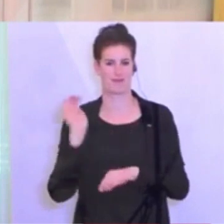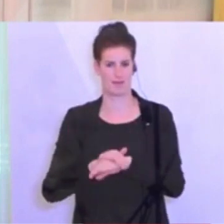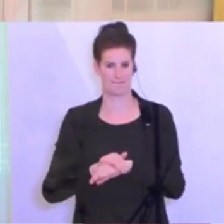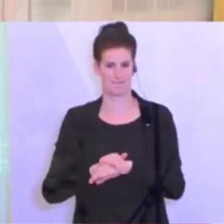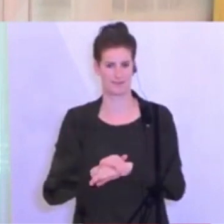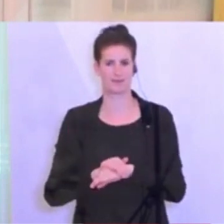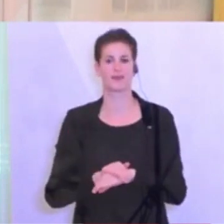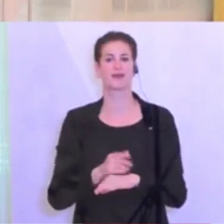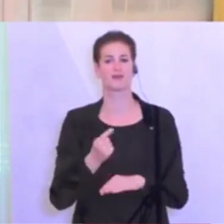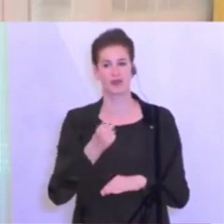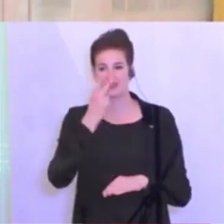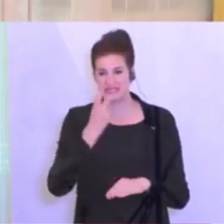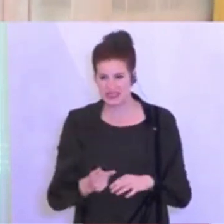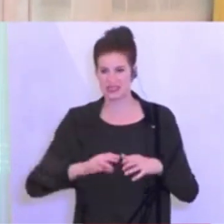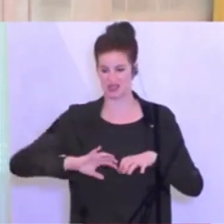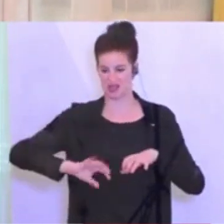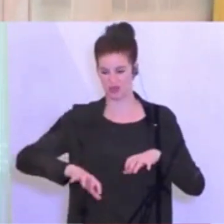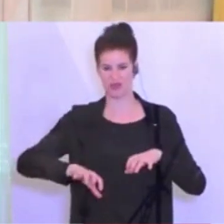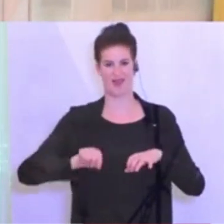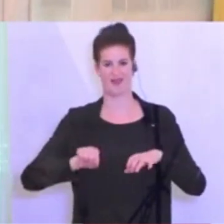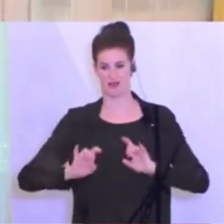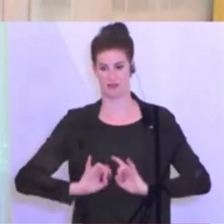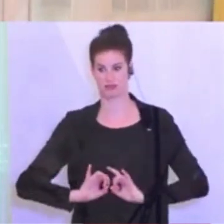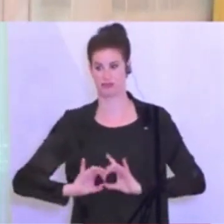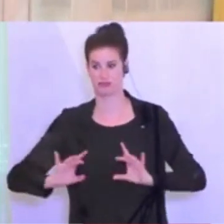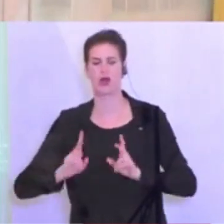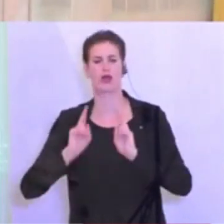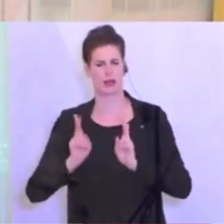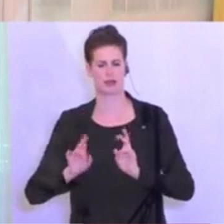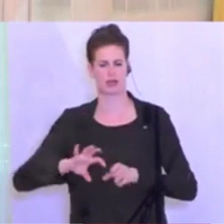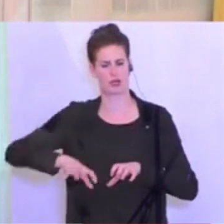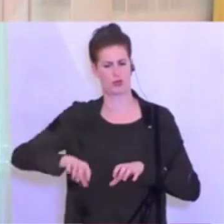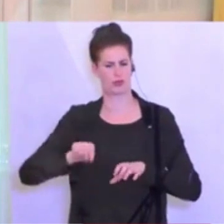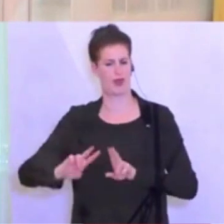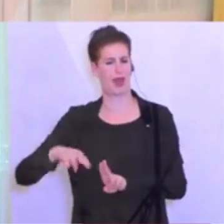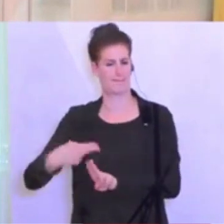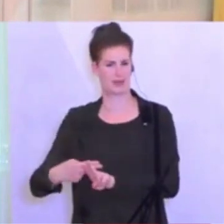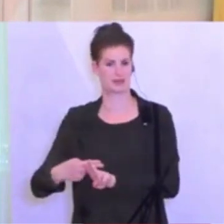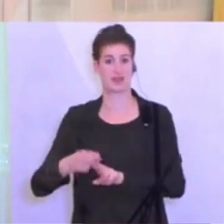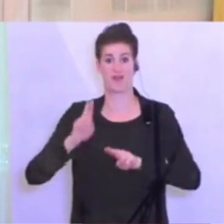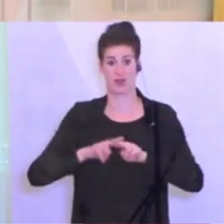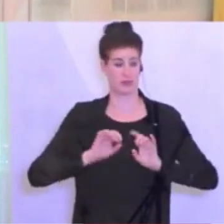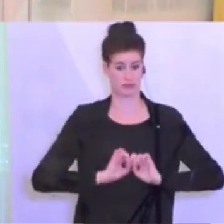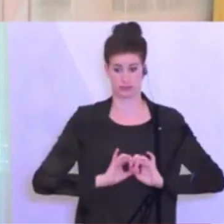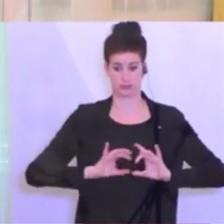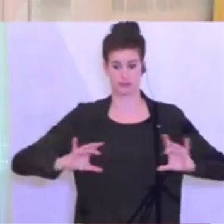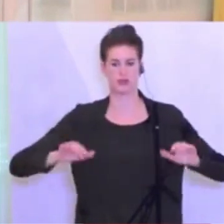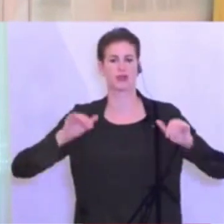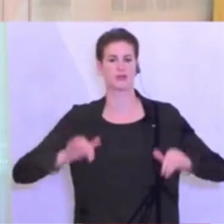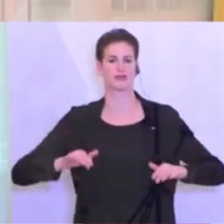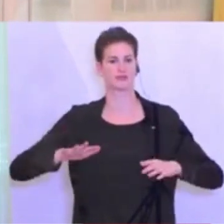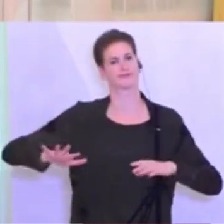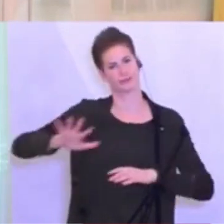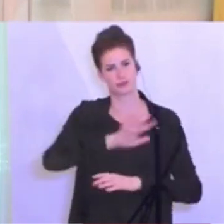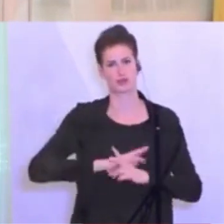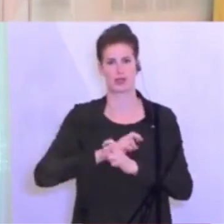wenn es nur ein regionaler Ausbruch ist, auch regional reagieren und darauf wollen wir uns sehr, sehr gut mit den Bundesländern, die höchst kooperativ sind